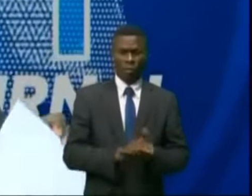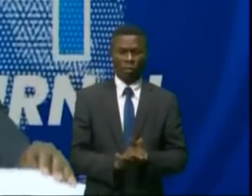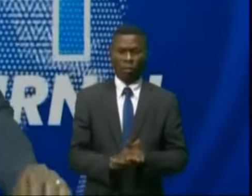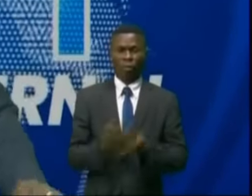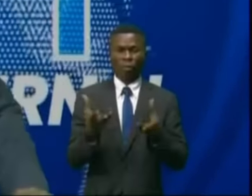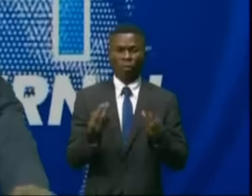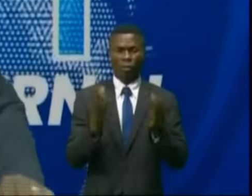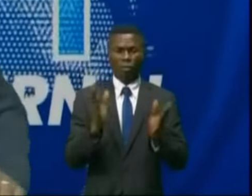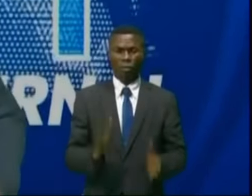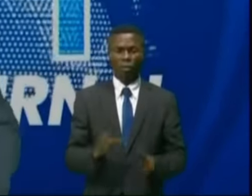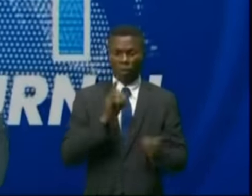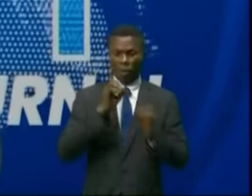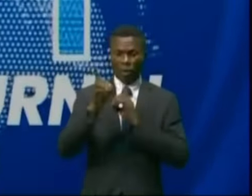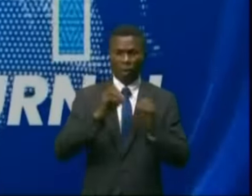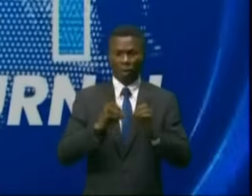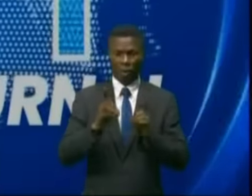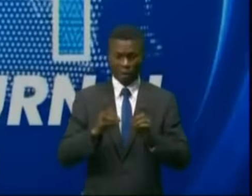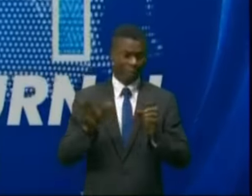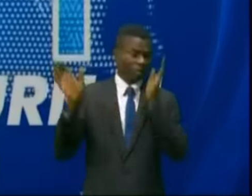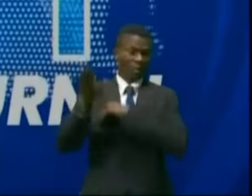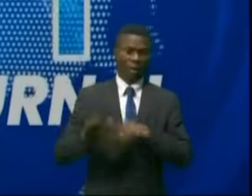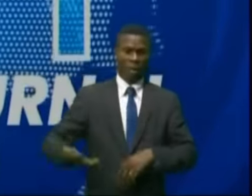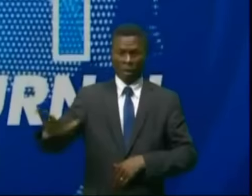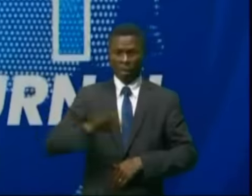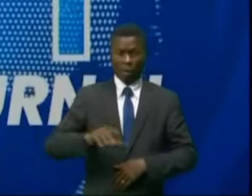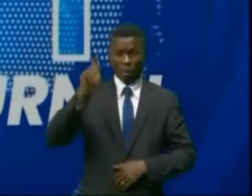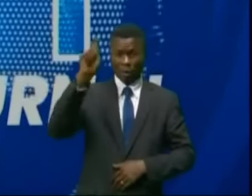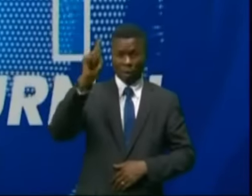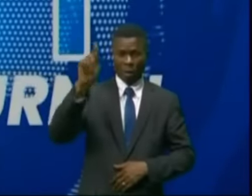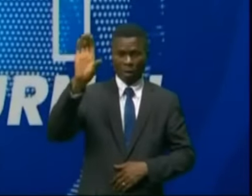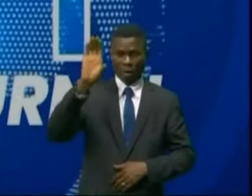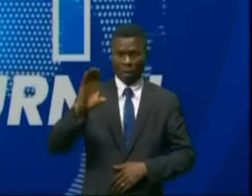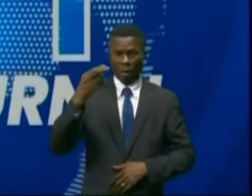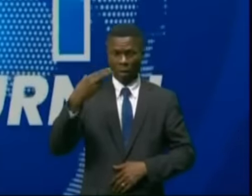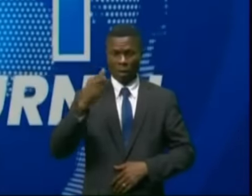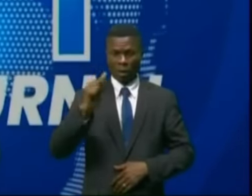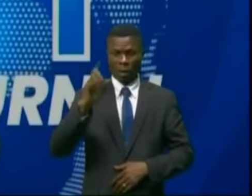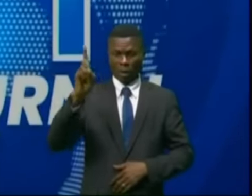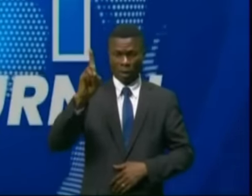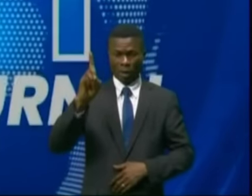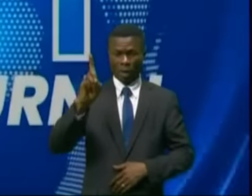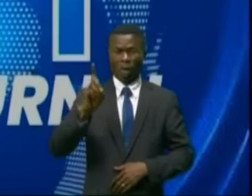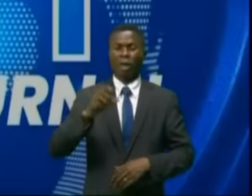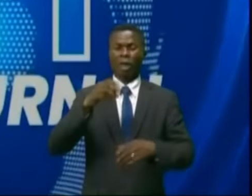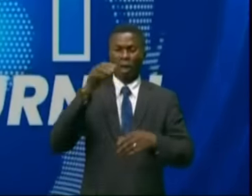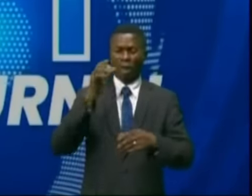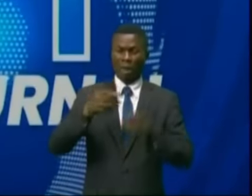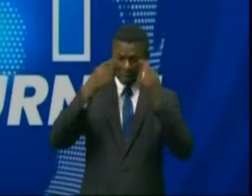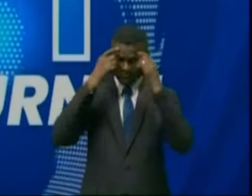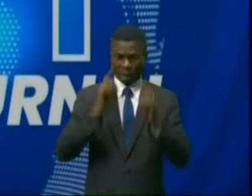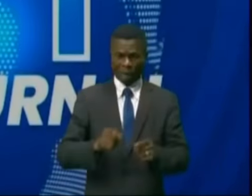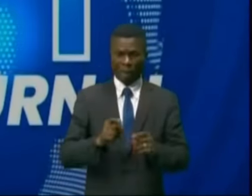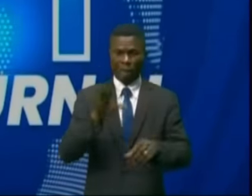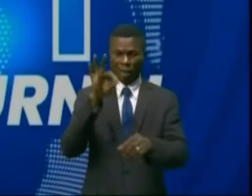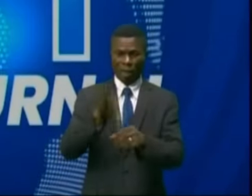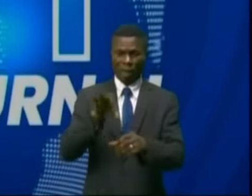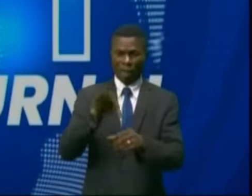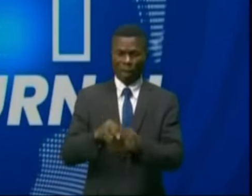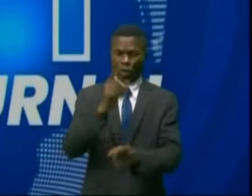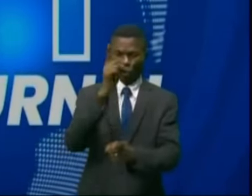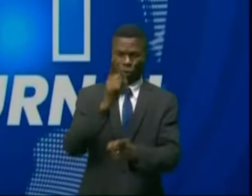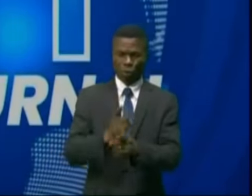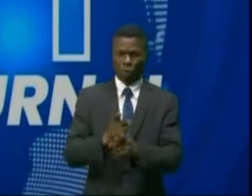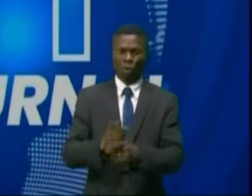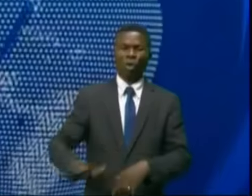Facilitateur dans le dialogue inter-tchadien, le chef de l'État congolais prône la tenue des élections pluralistes au Tchad. Félix Tshisekedi a